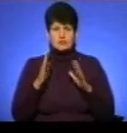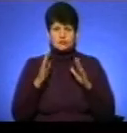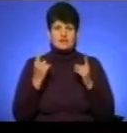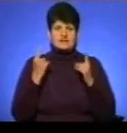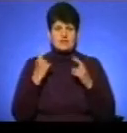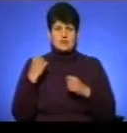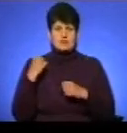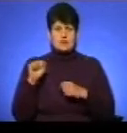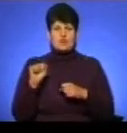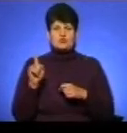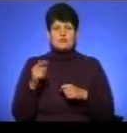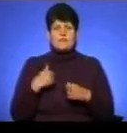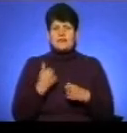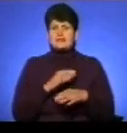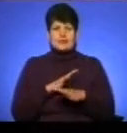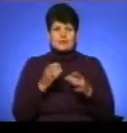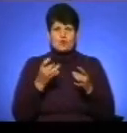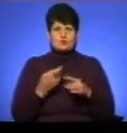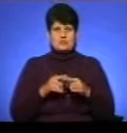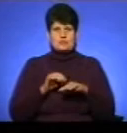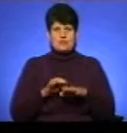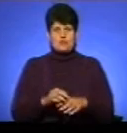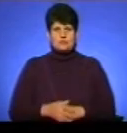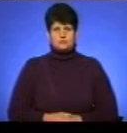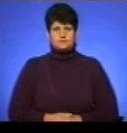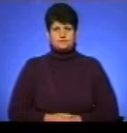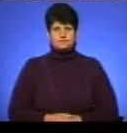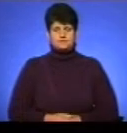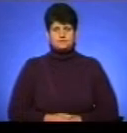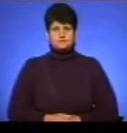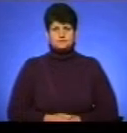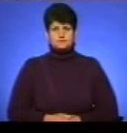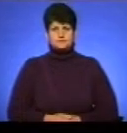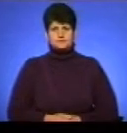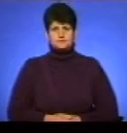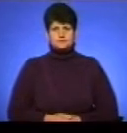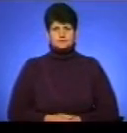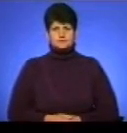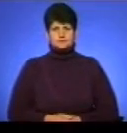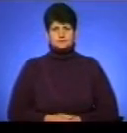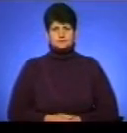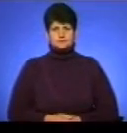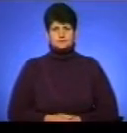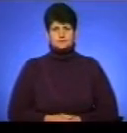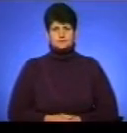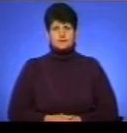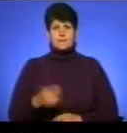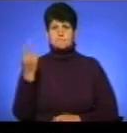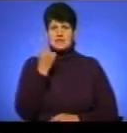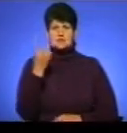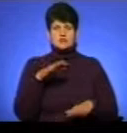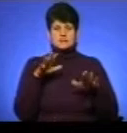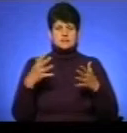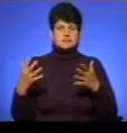велика перемога наша, що ми не просто це проводимо». Богдан Буденчук, Андрій Прокопів, Новини. Перше місце